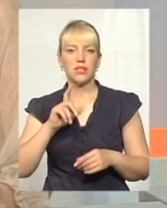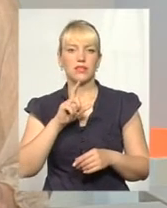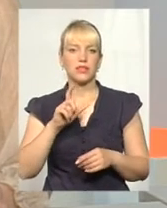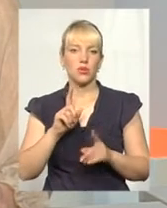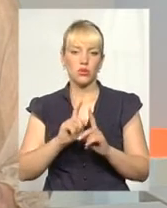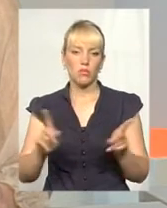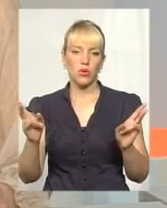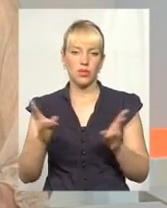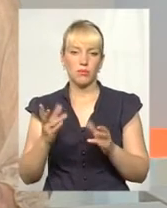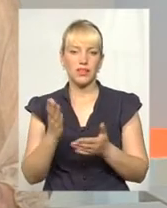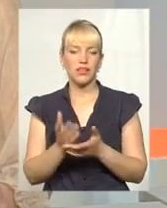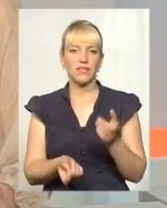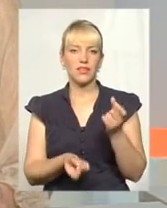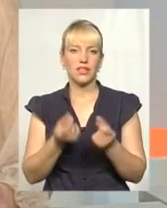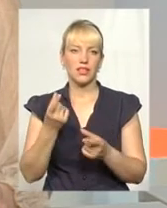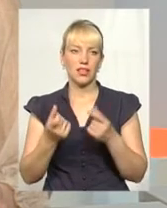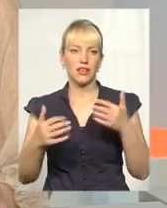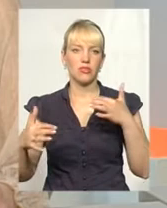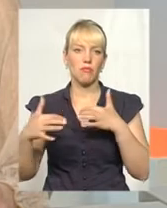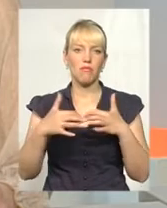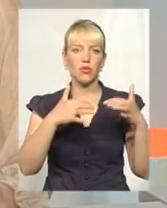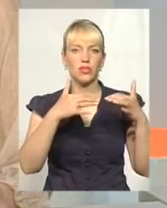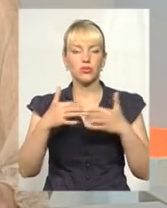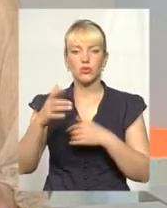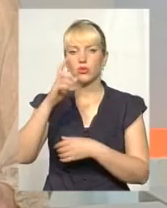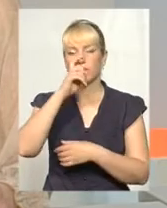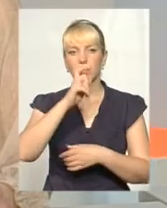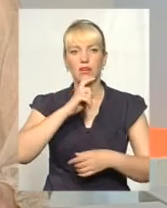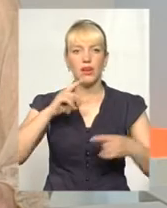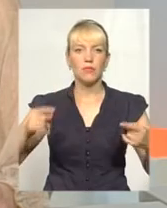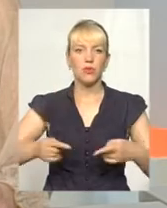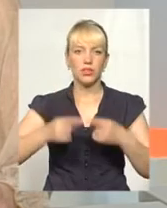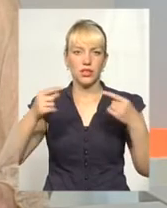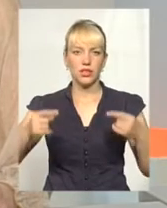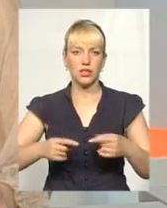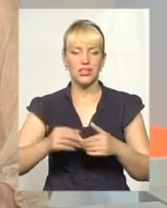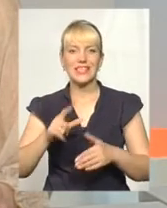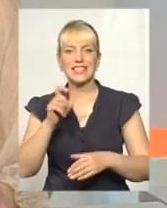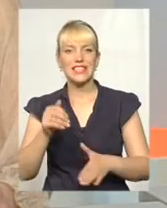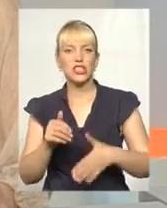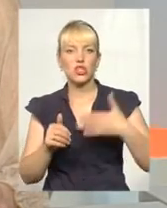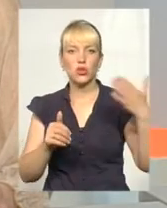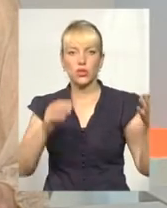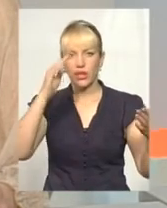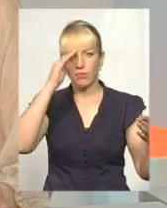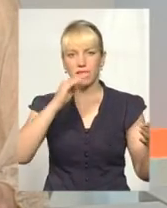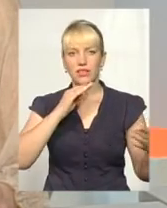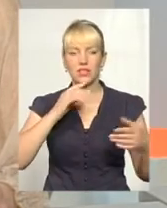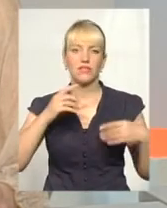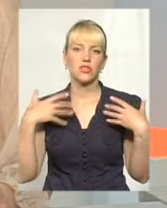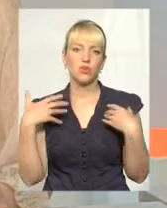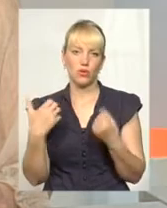подекуди виникають протистояння, нерозуміння, протиріччя саме з сторони батьків звичайних діток.